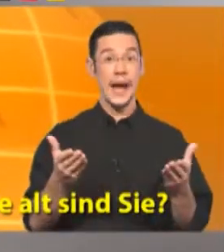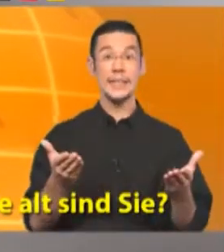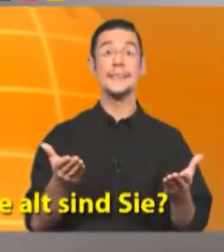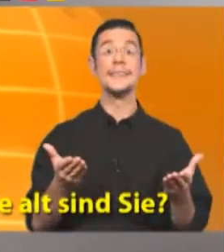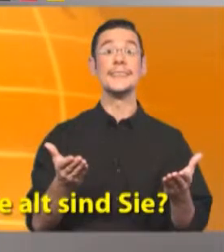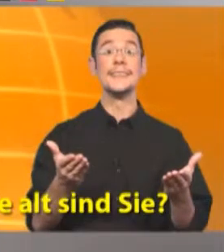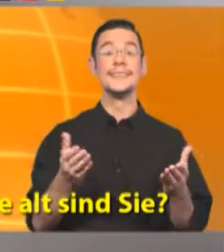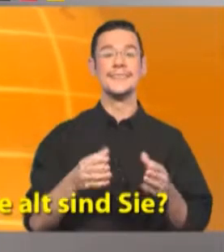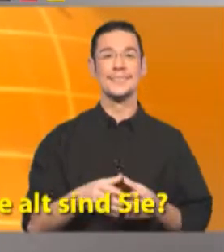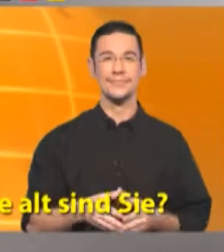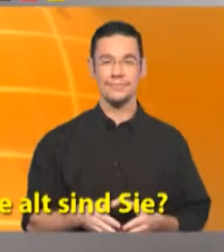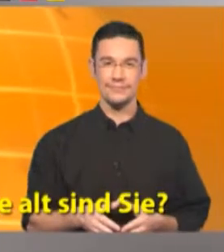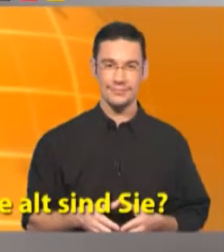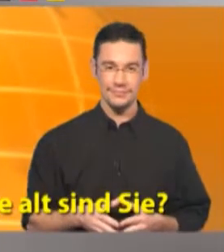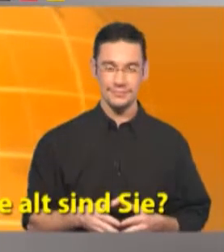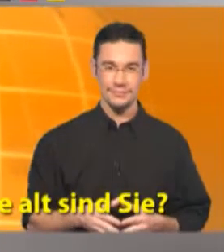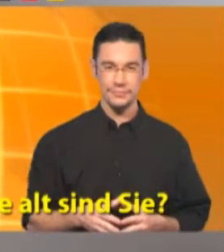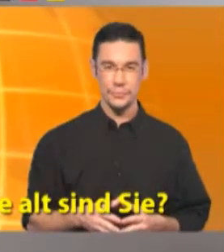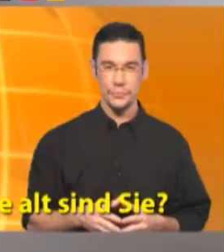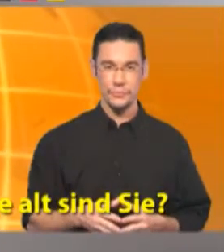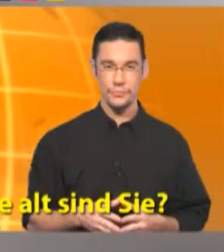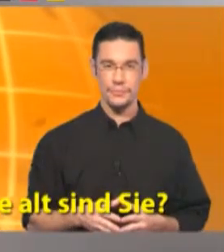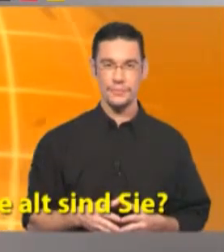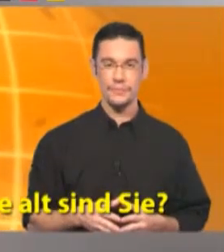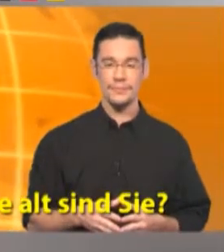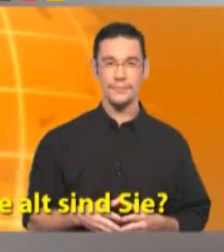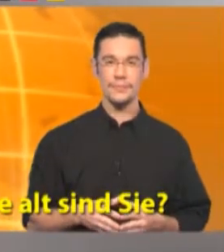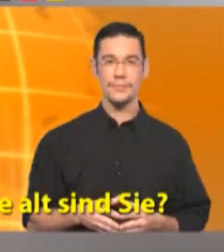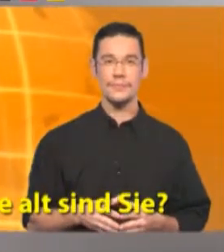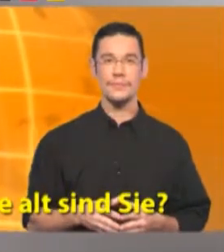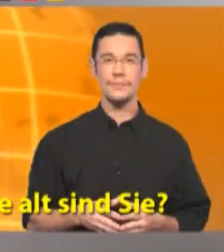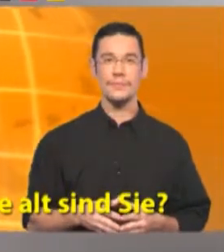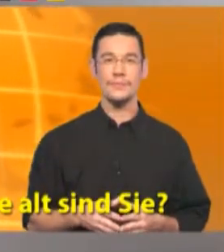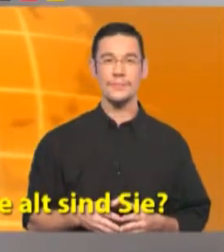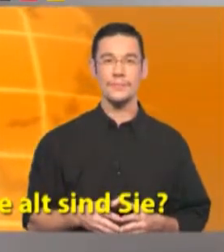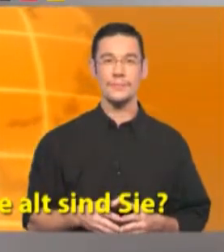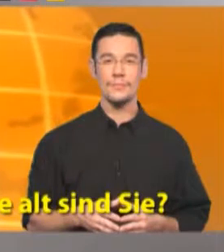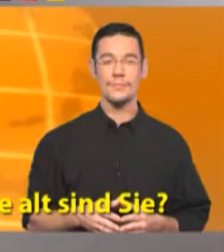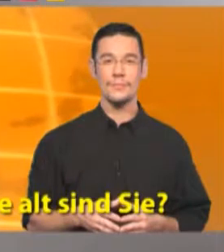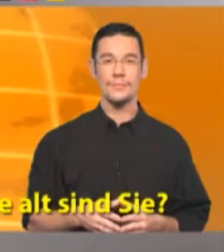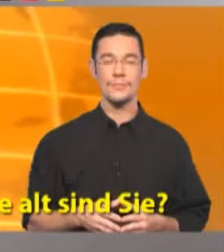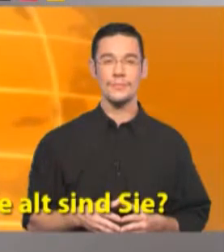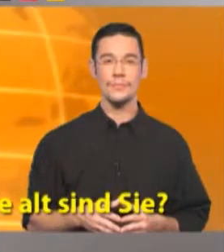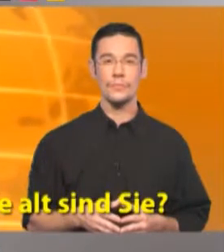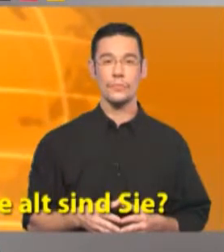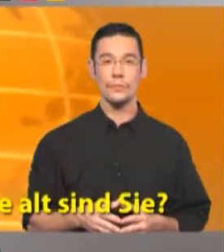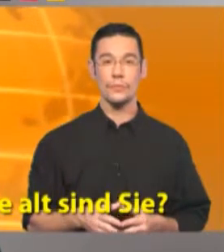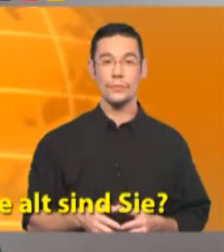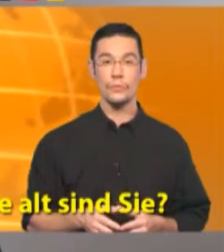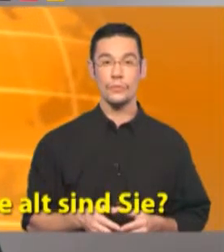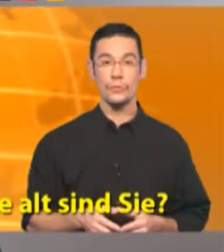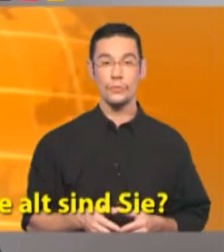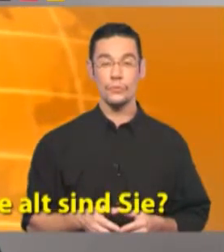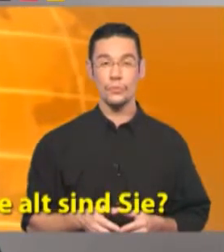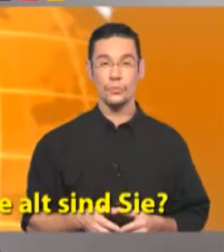Wie alt sind Sie? Quanti anni ha? Hai? Quanti